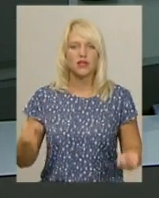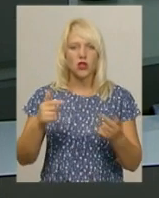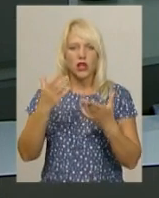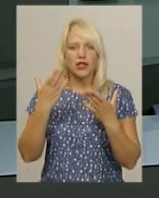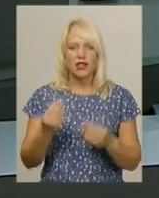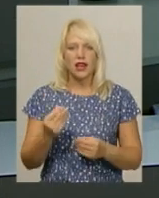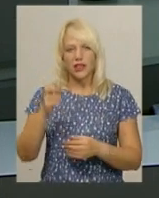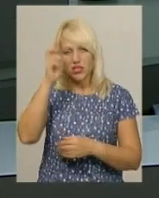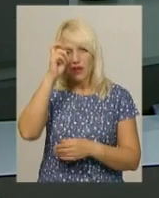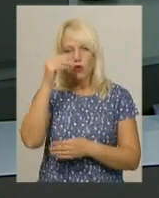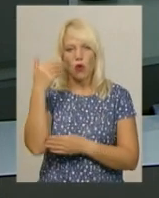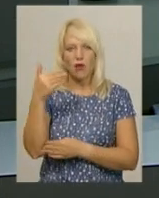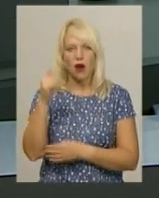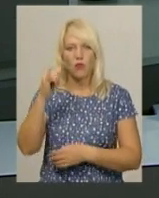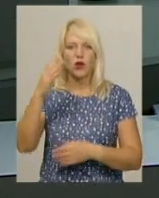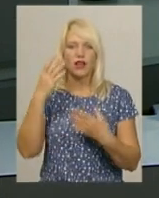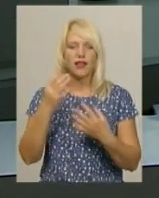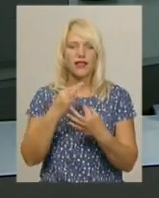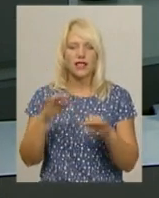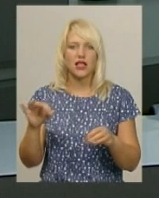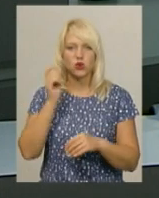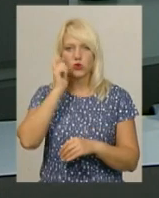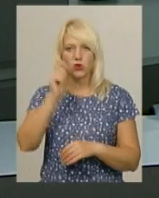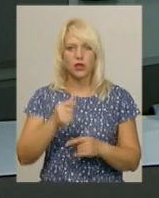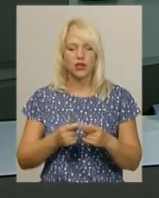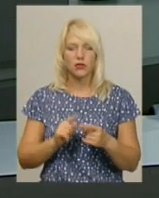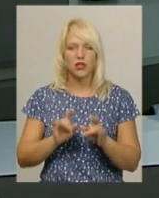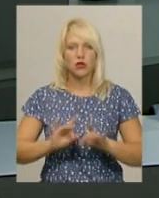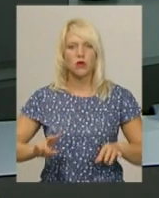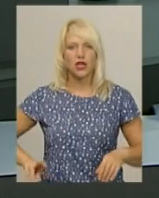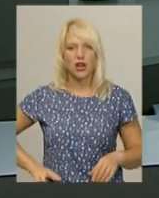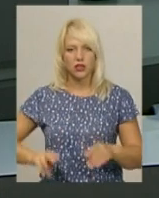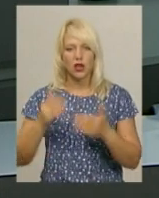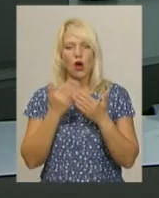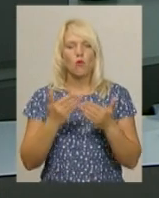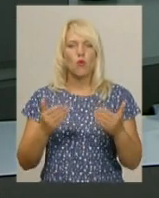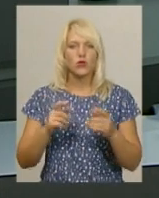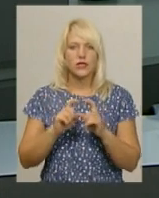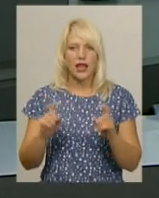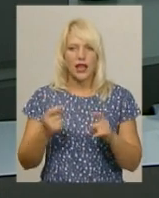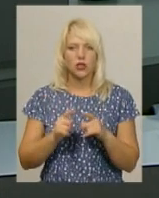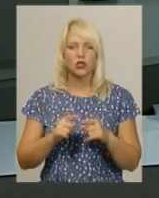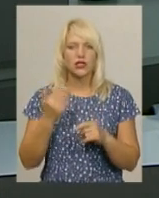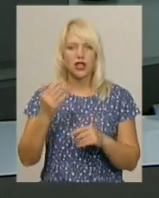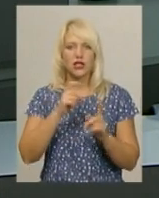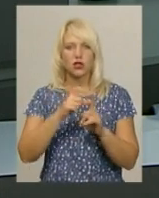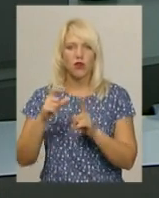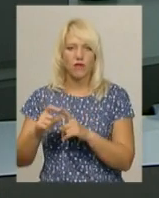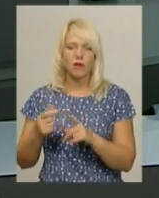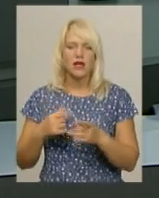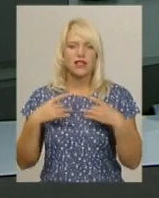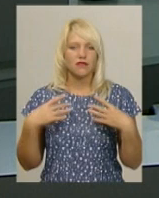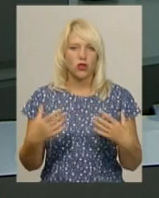Державного прапора і Дня Незалежності України. Про це повідомила директорка музею Ольга Долінська. За її словами, святкова музейна гостина